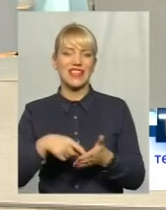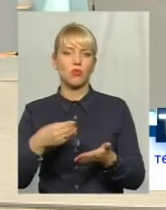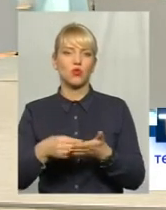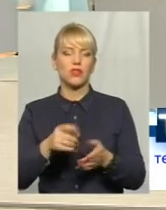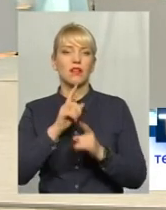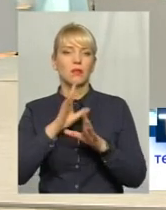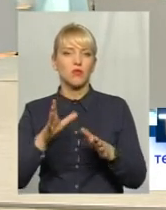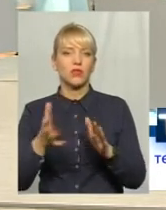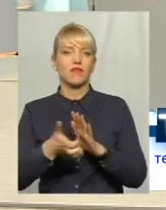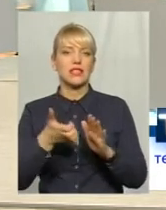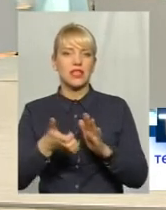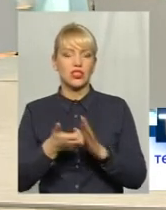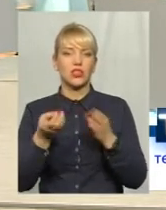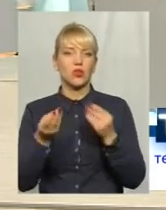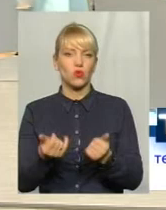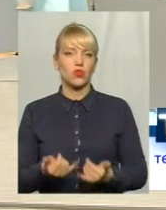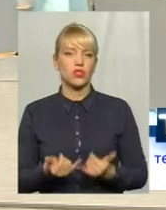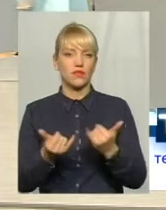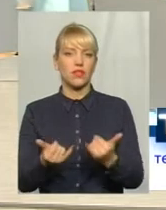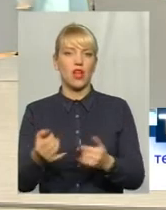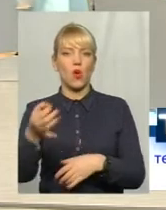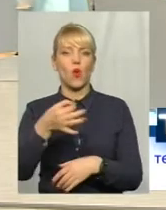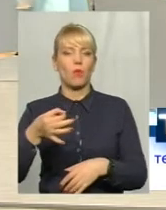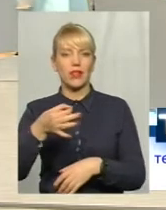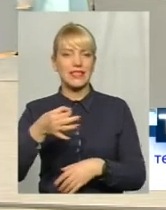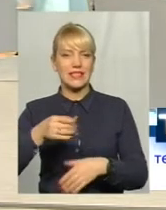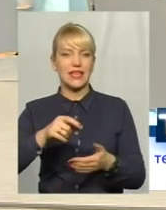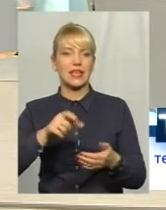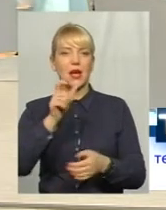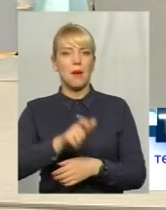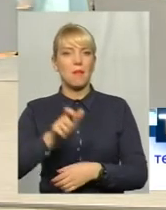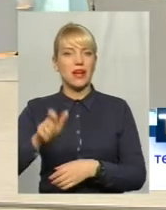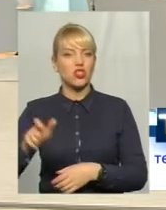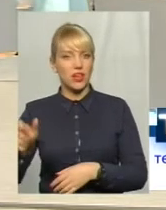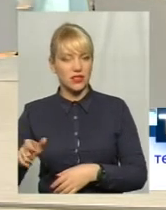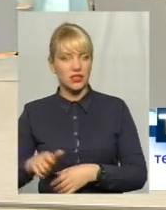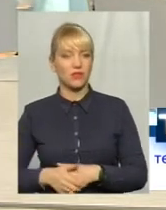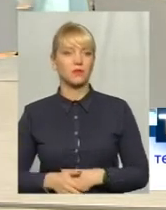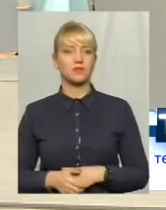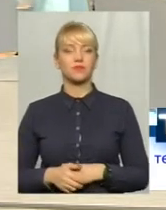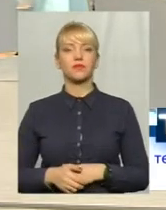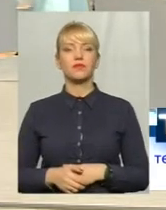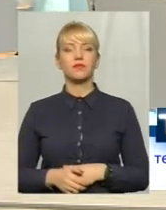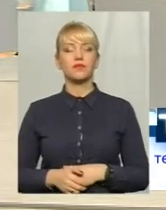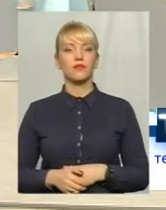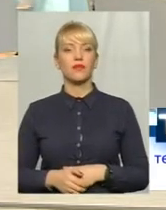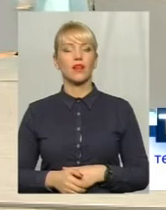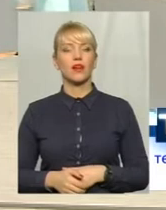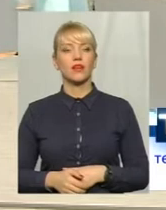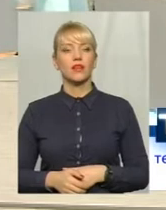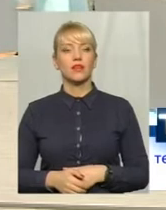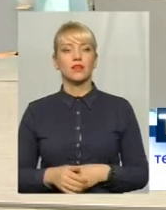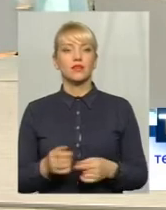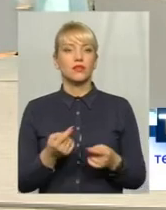вистачати коштів для обласних мешканців. Але такого логічного